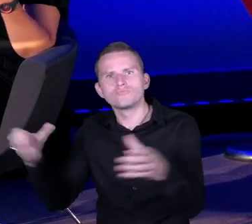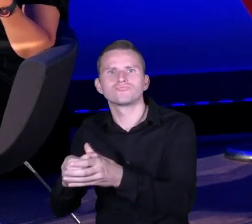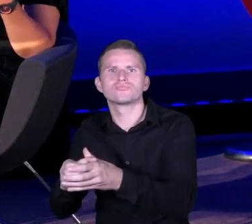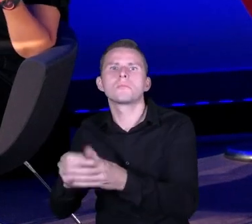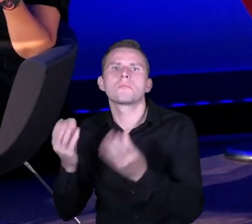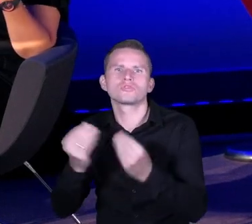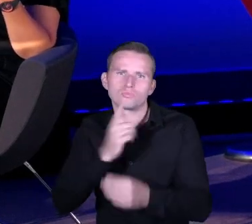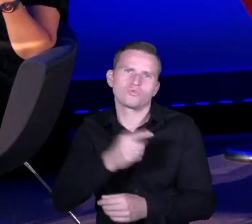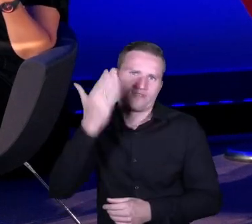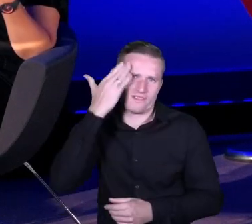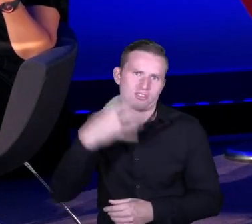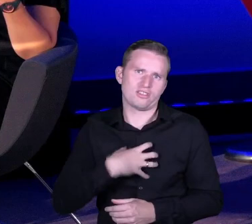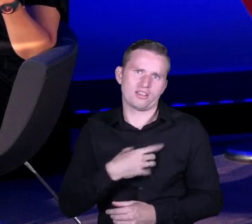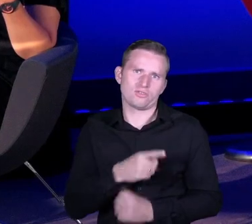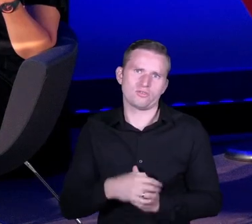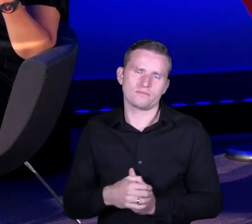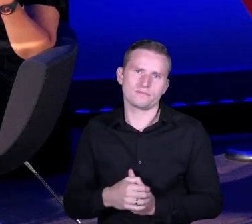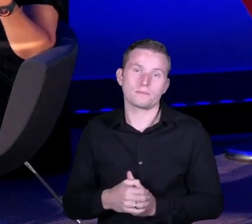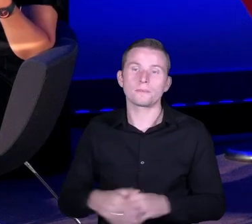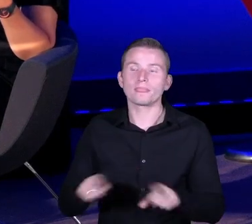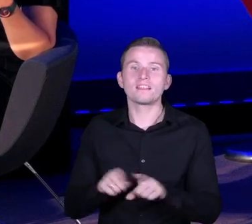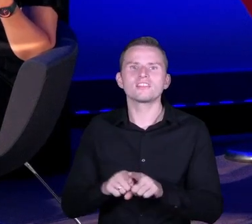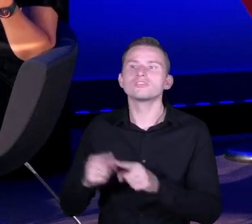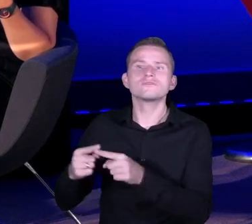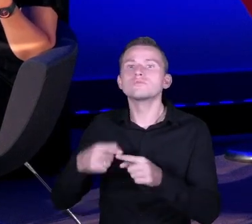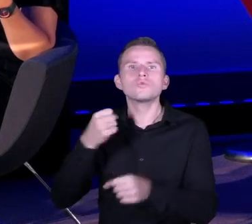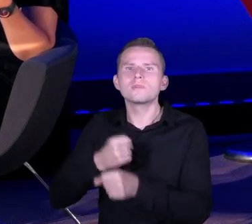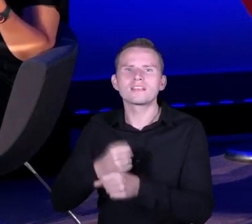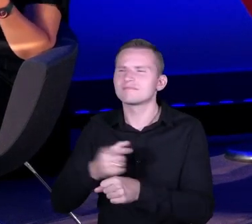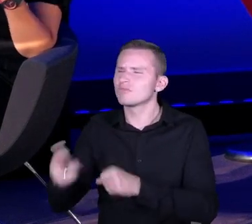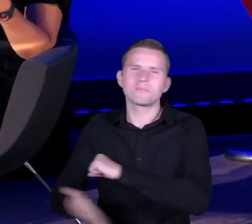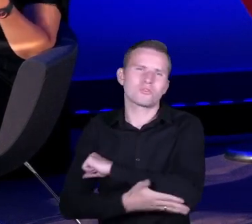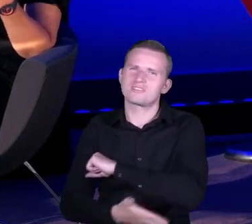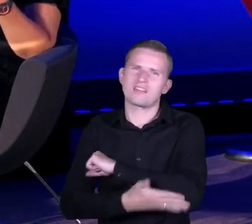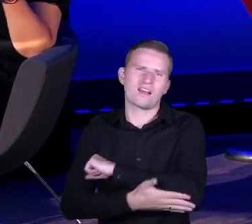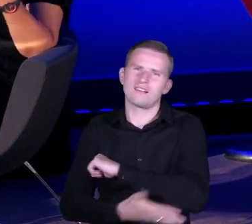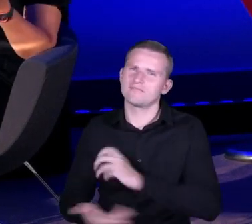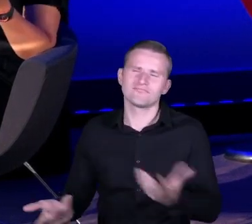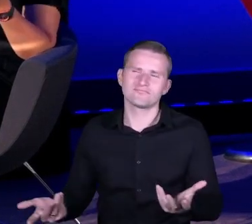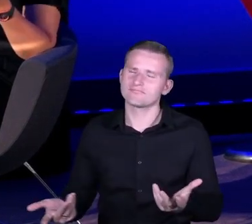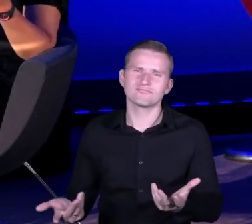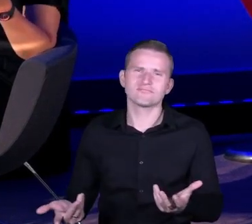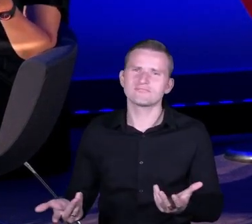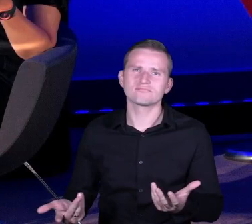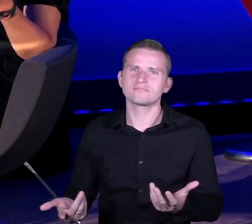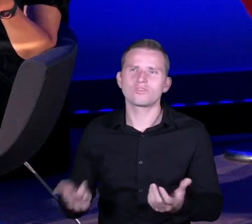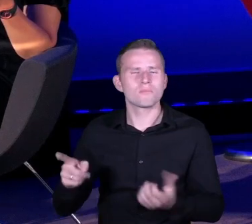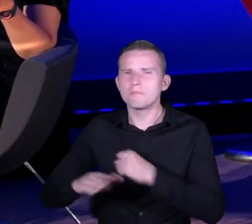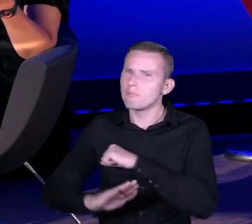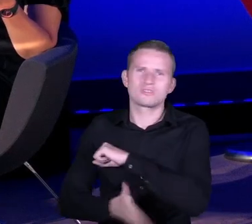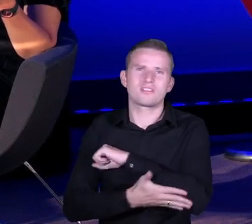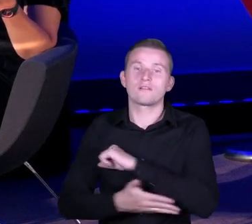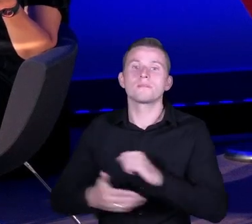Po drugie, współpraca jest podstawą wszystkiego, jak się okazuje. Myślę, że sukcesu Szkoły dla